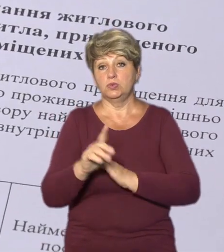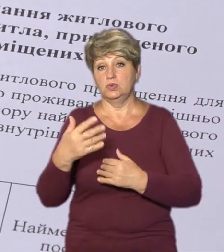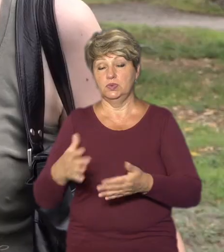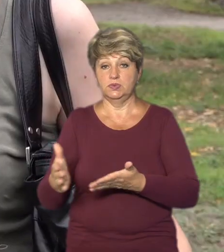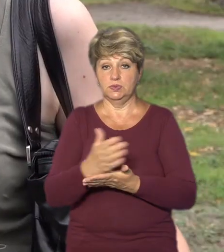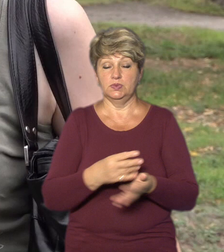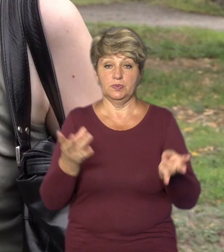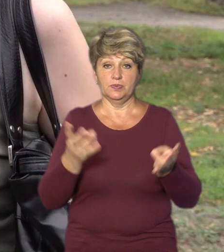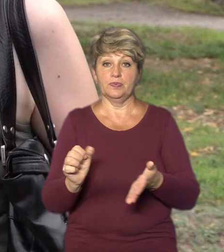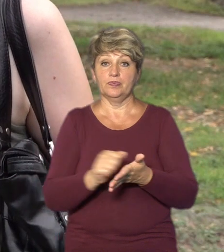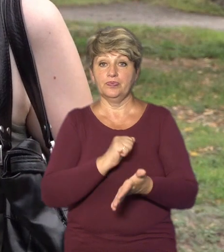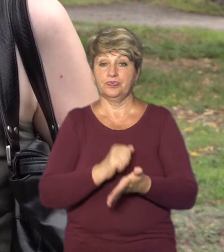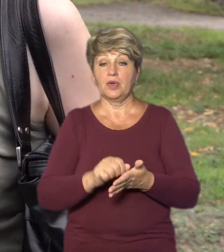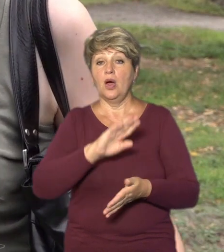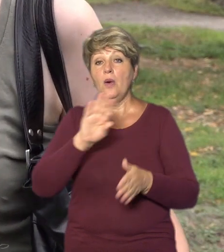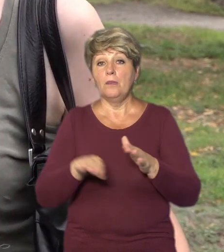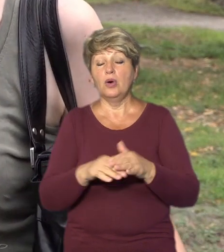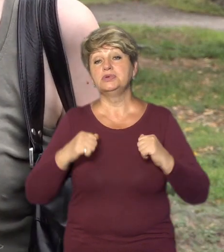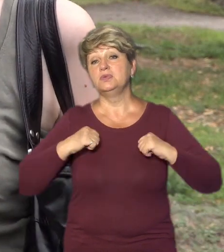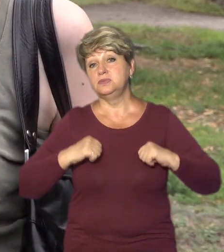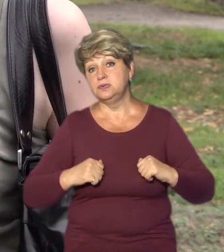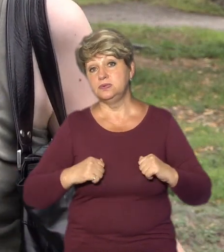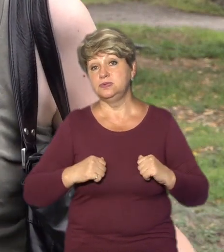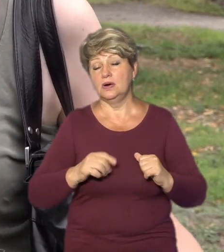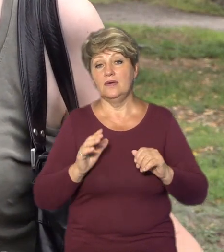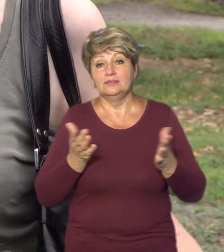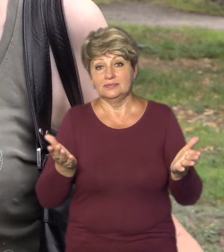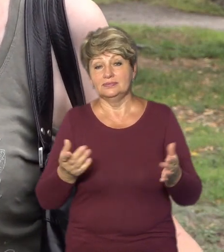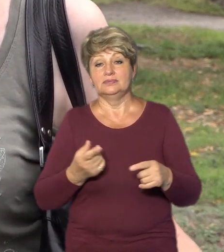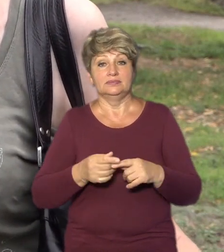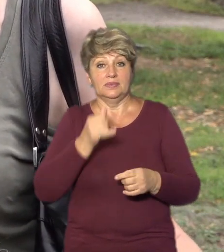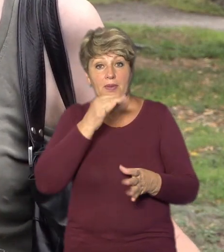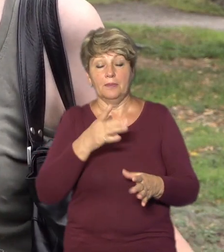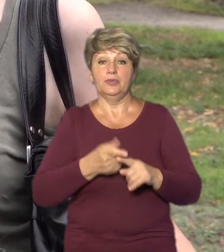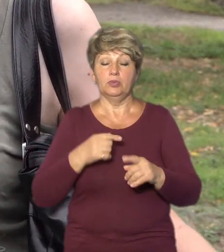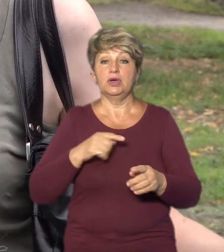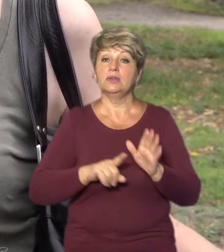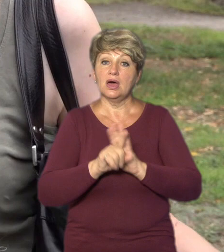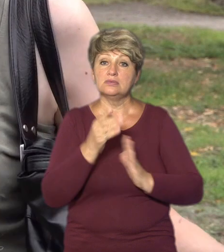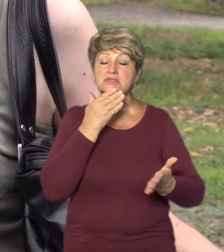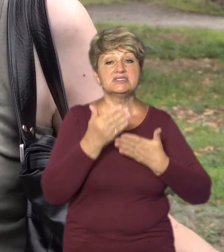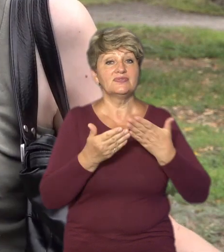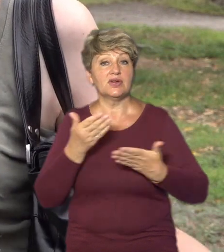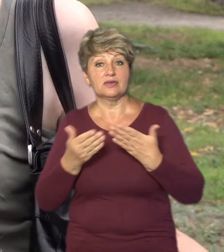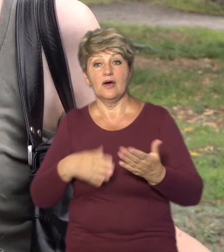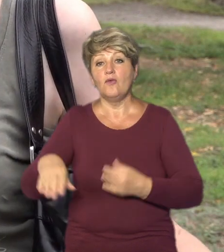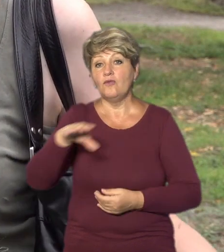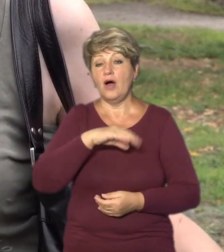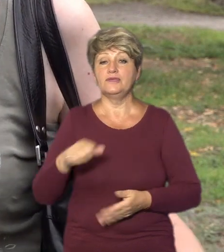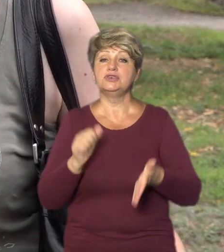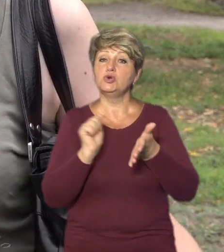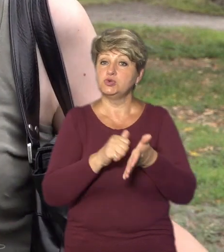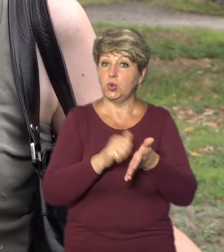документи. Під лежачий камінь вода не тече, тому я і звертаюся, бо всі двері